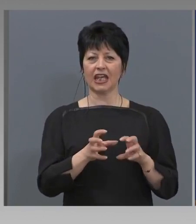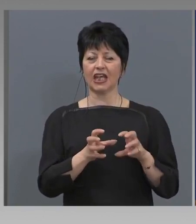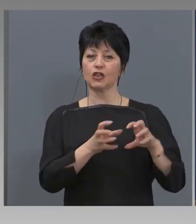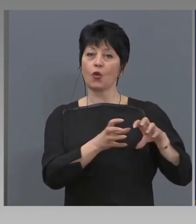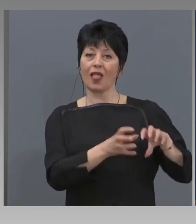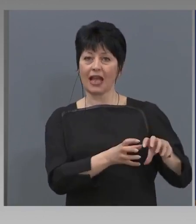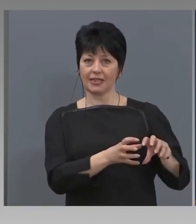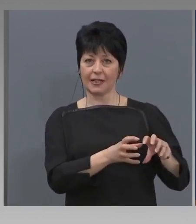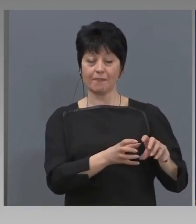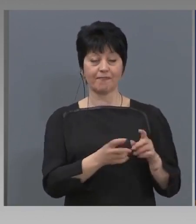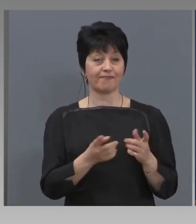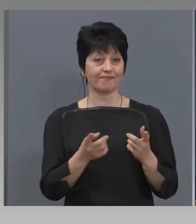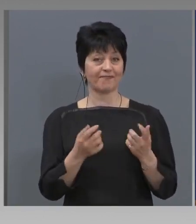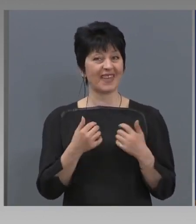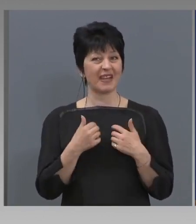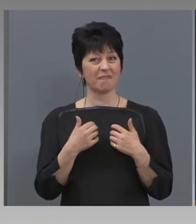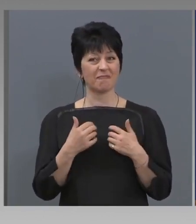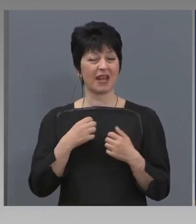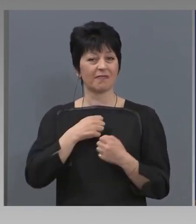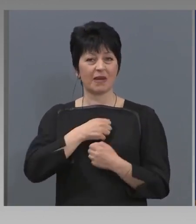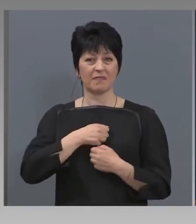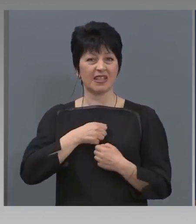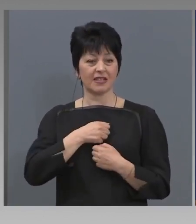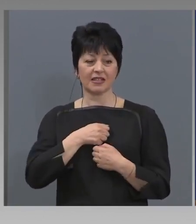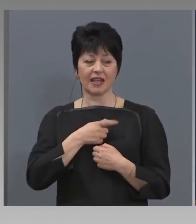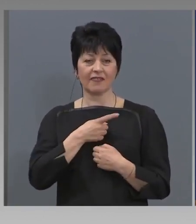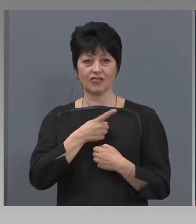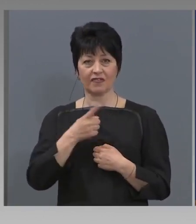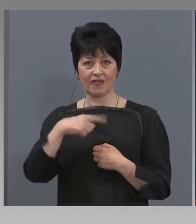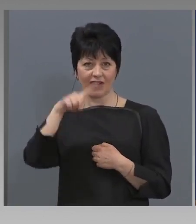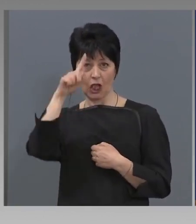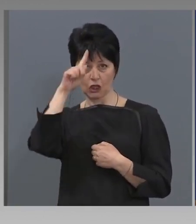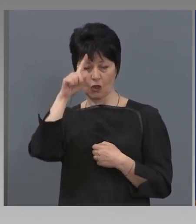Мен по-мен притеснява, че в София не се спазва.